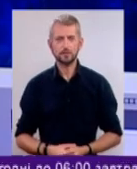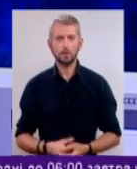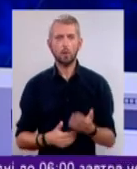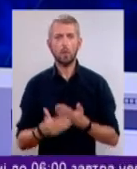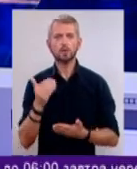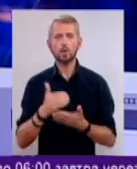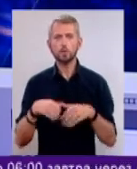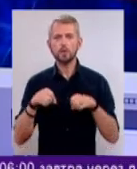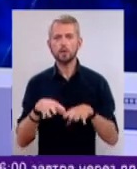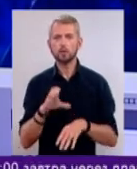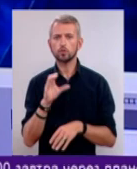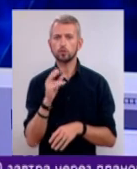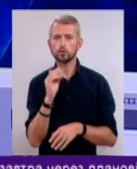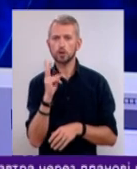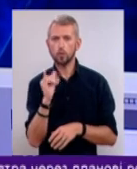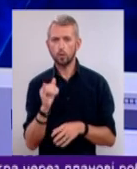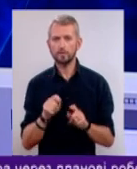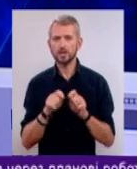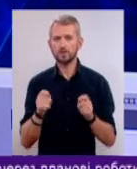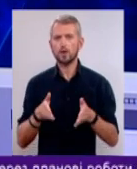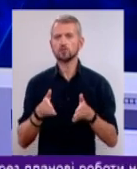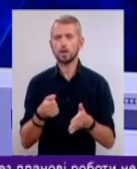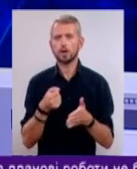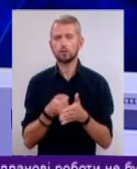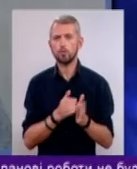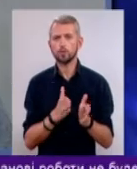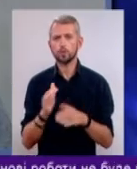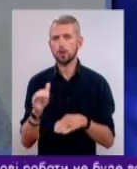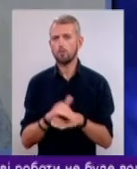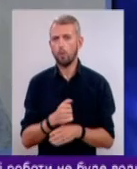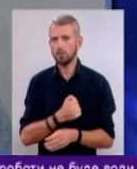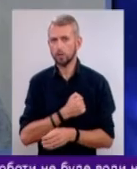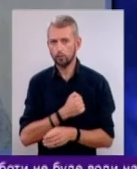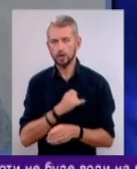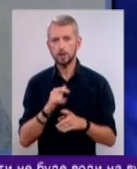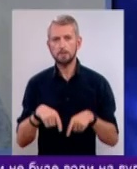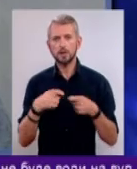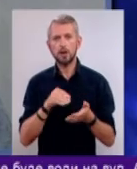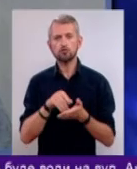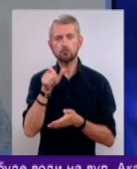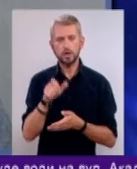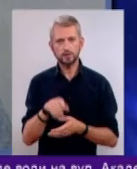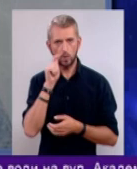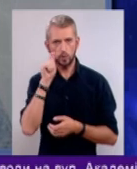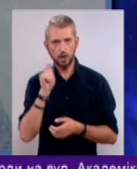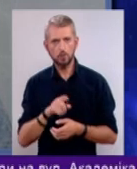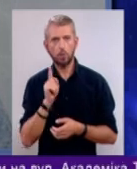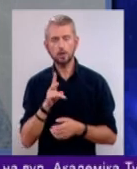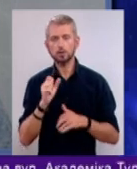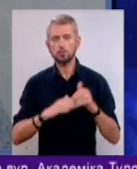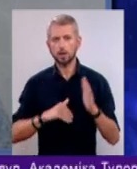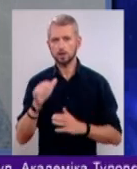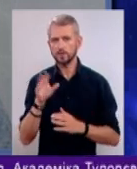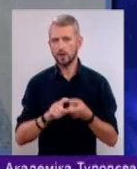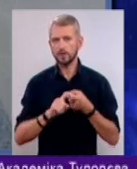Остаточний вирок Роману Сущенко відкриває шлях для процедури помилування та передачі журналіста Україні. Однак на практиці